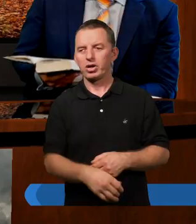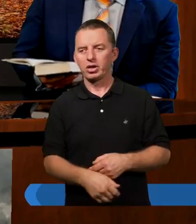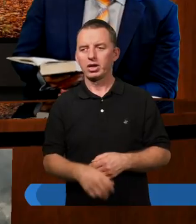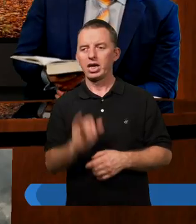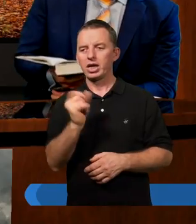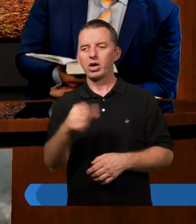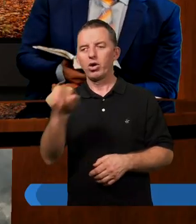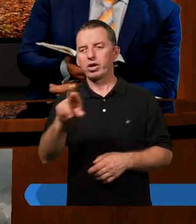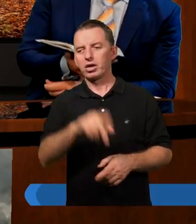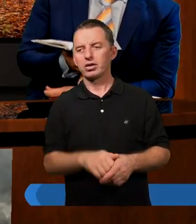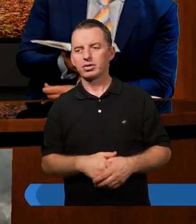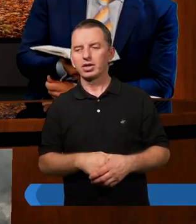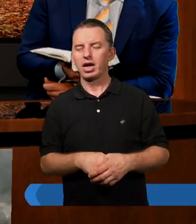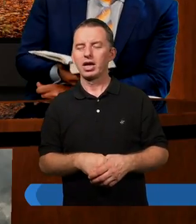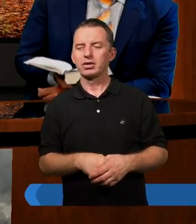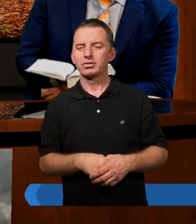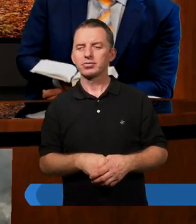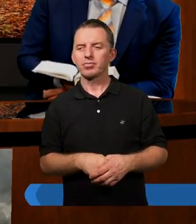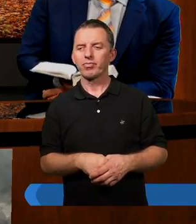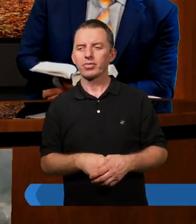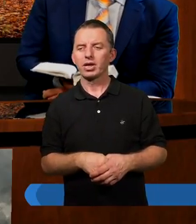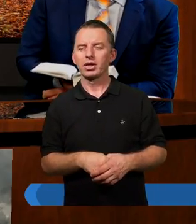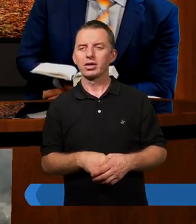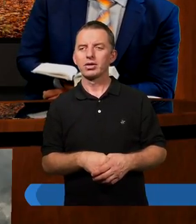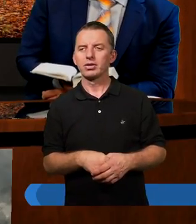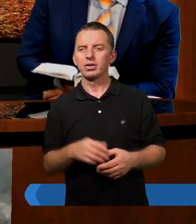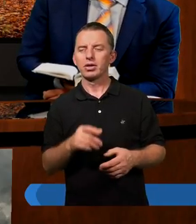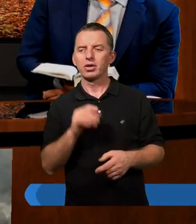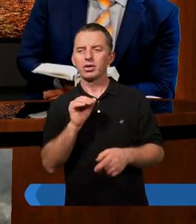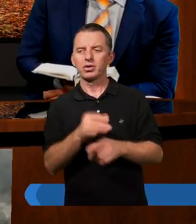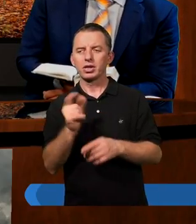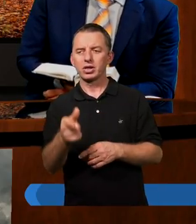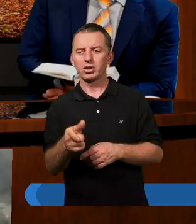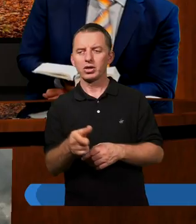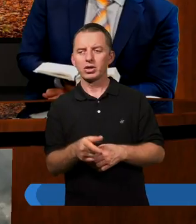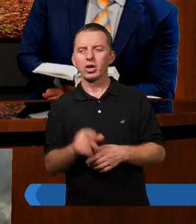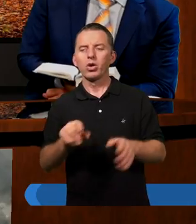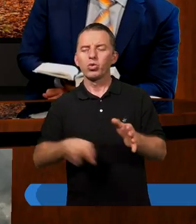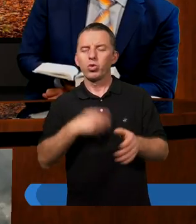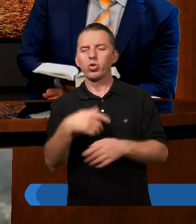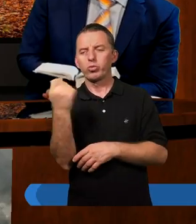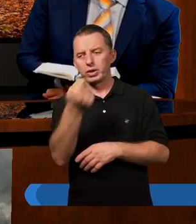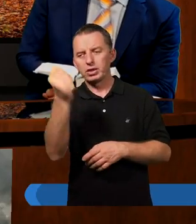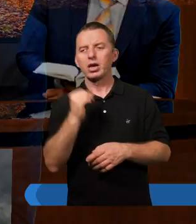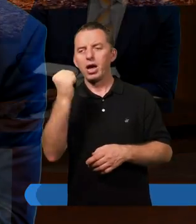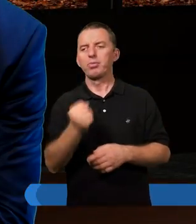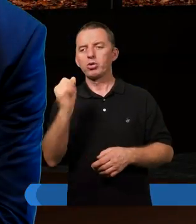Igor, proszę. Mi się wydaje, że też musimy podkreślić tutaj aspekt duszpasterstwa apostoła Pawła, ponieważ